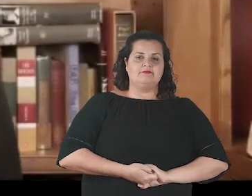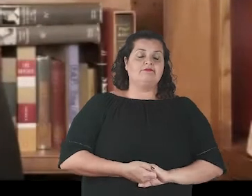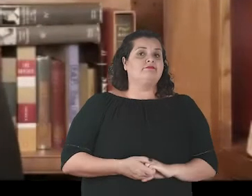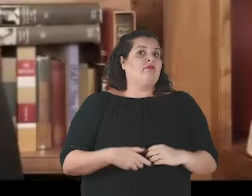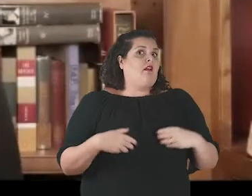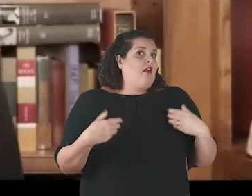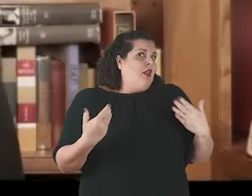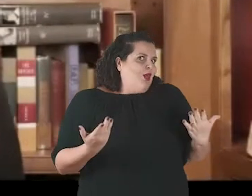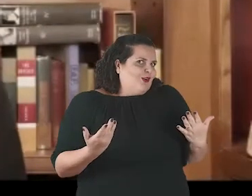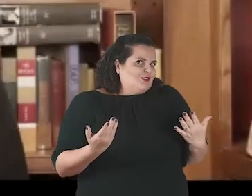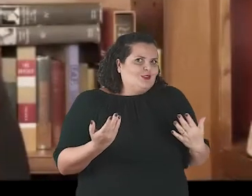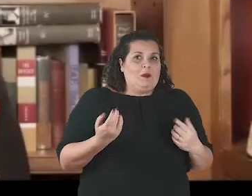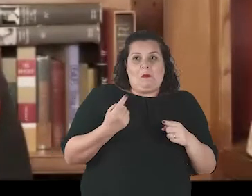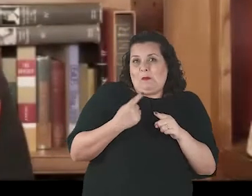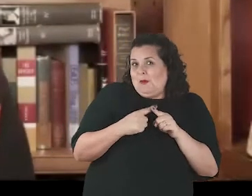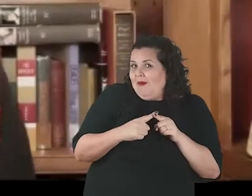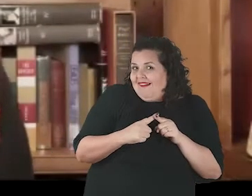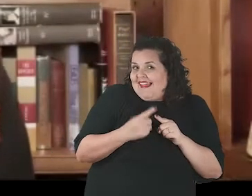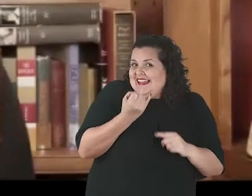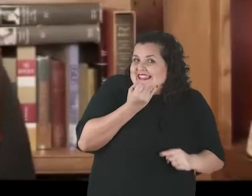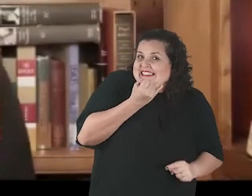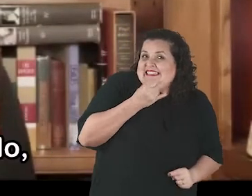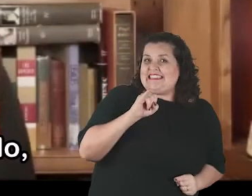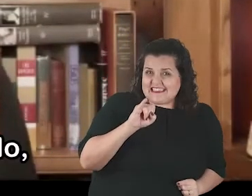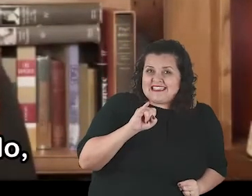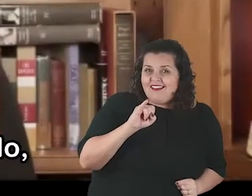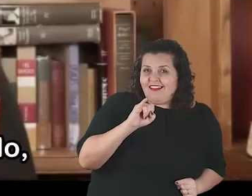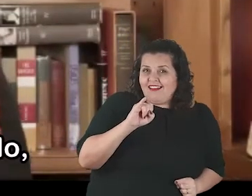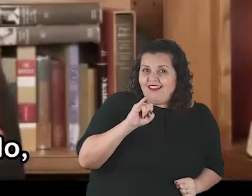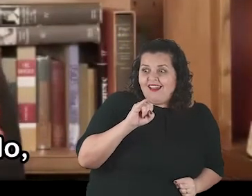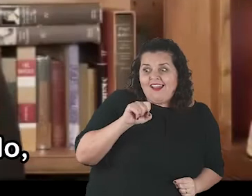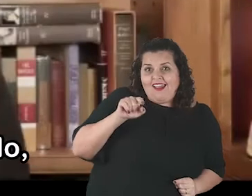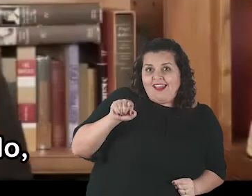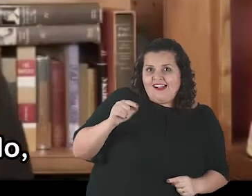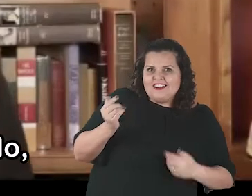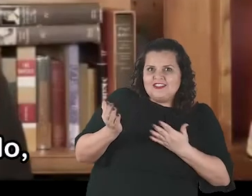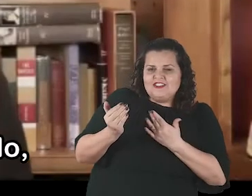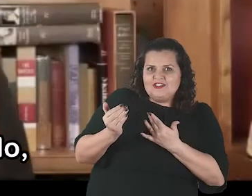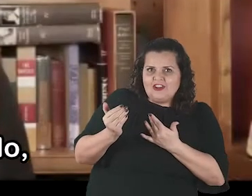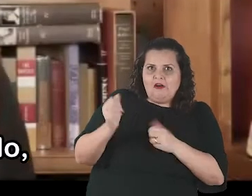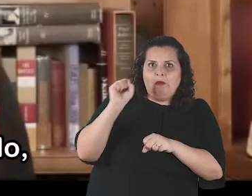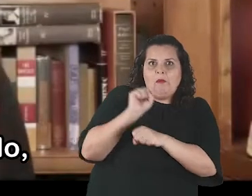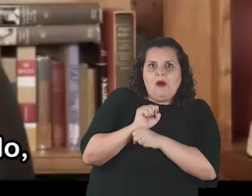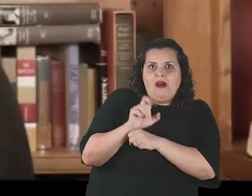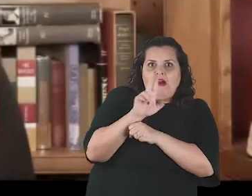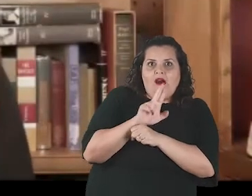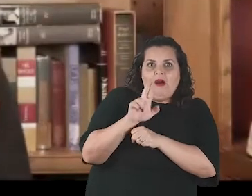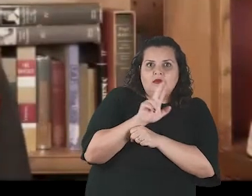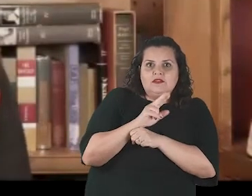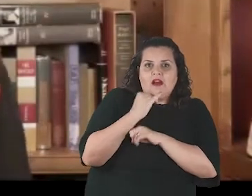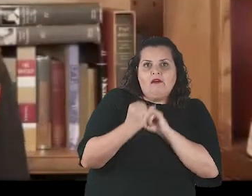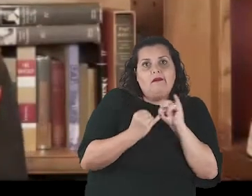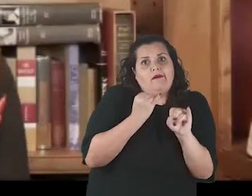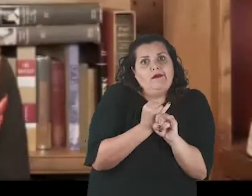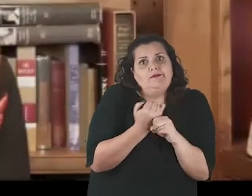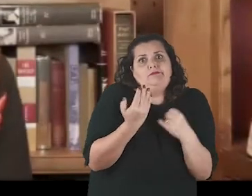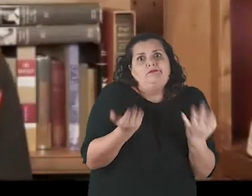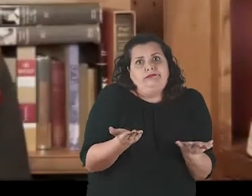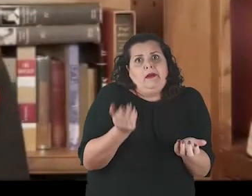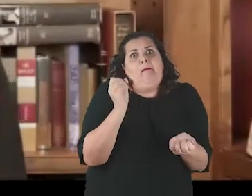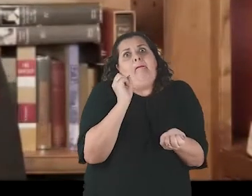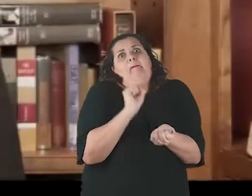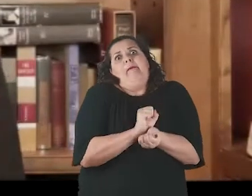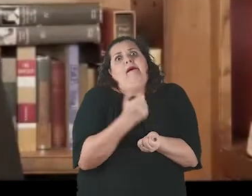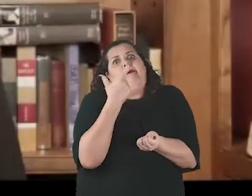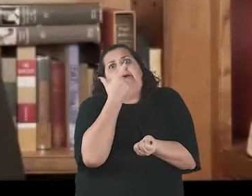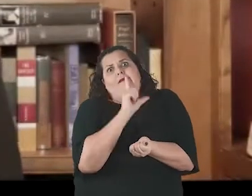Of course, if they look away, then no data is being extracted. And so this construction